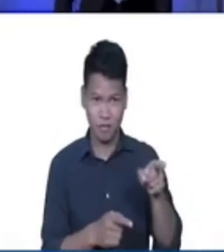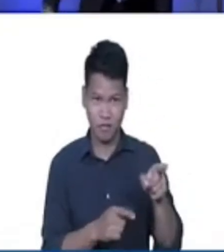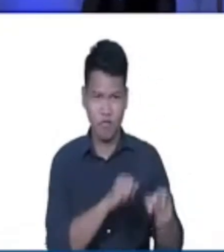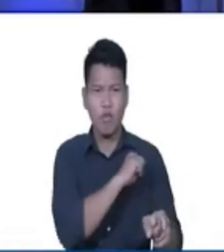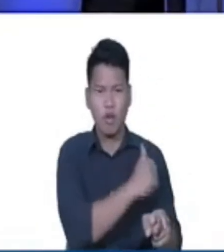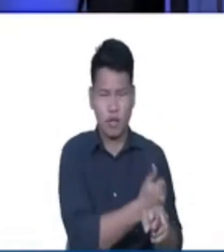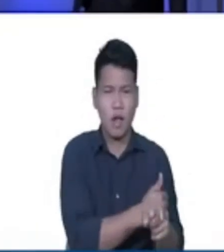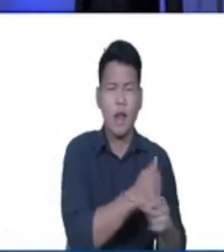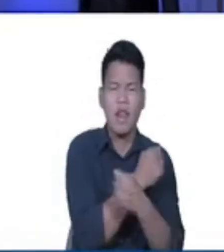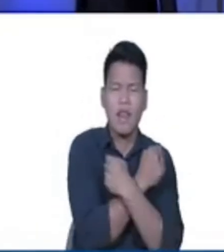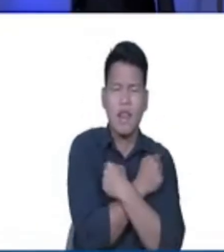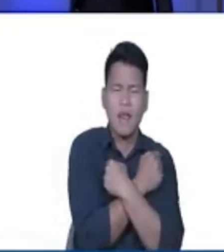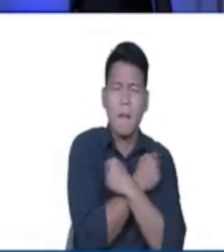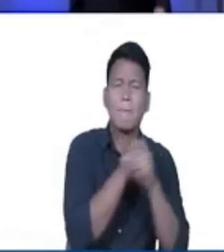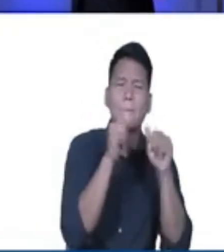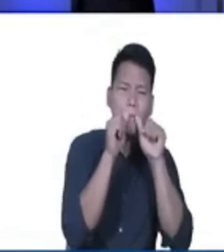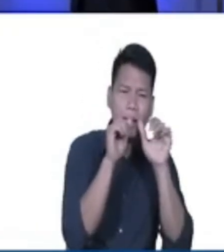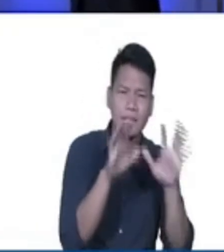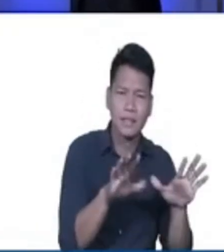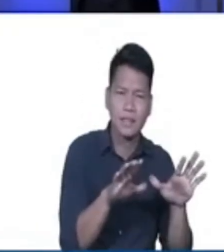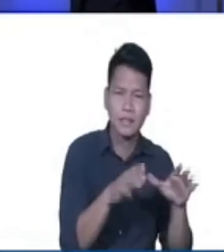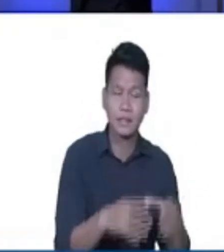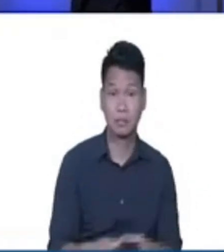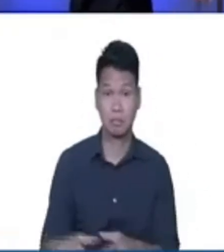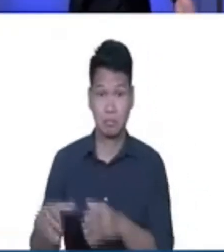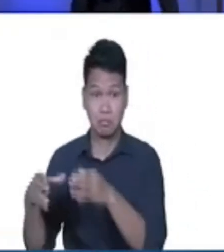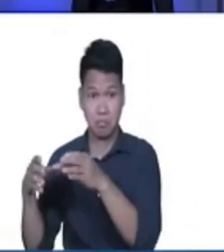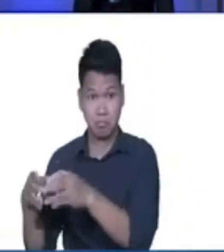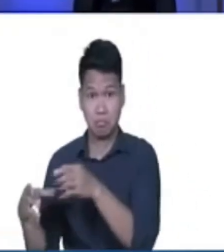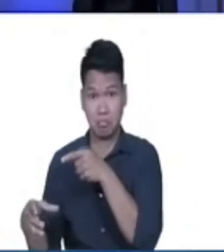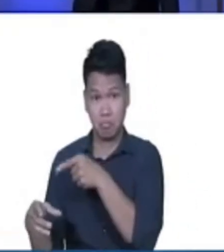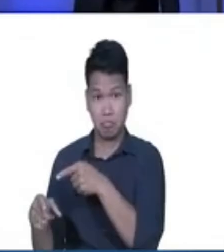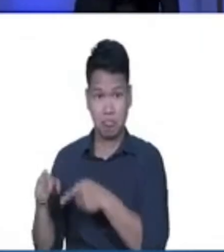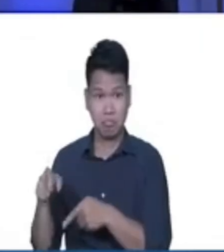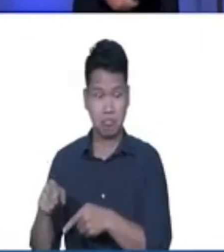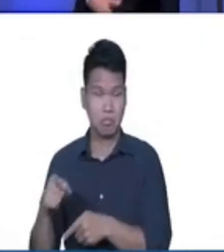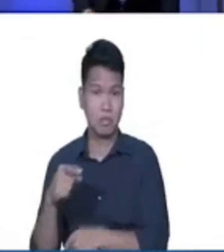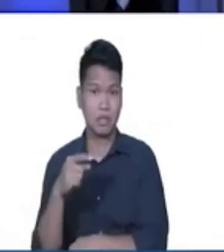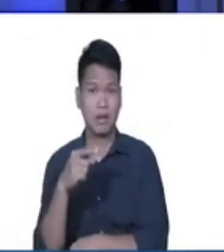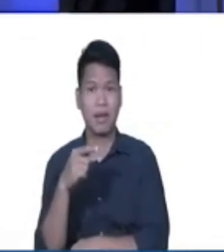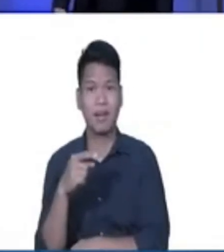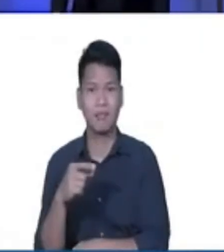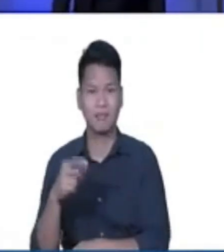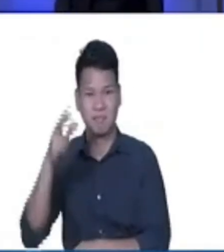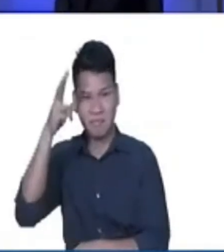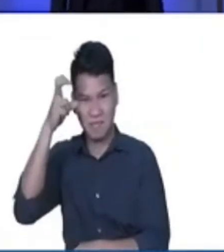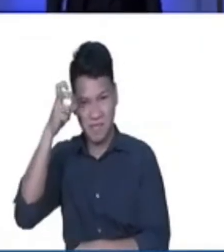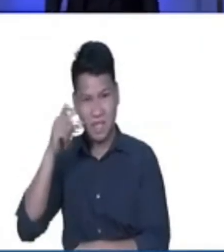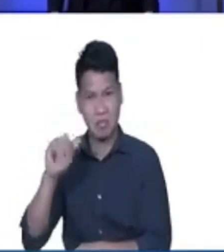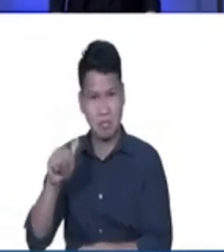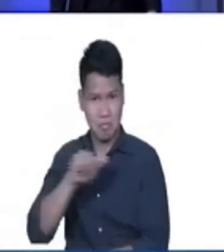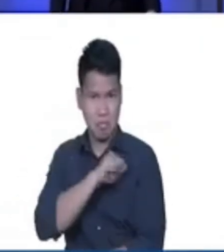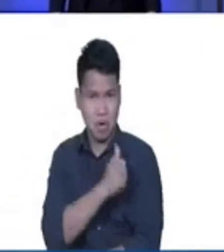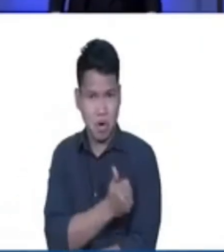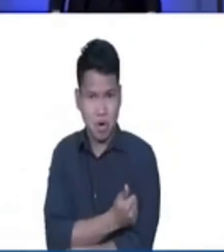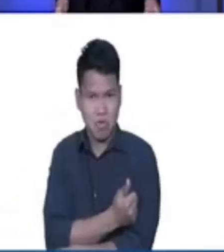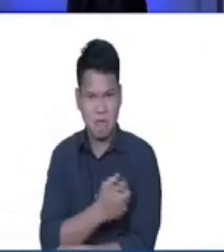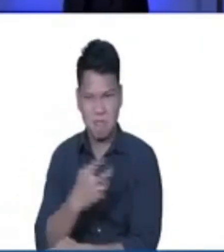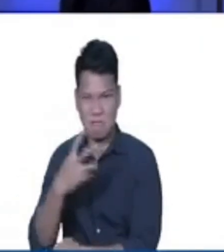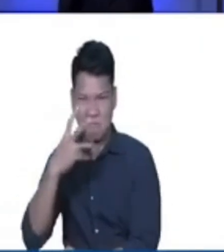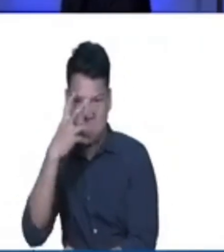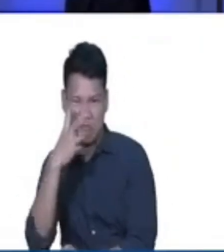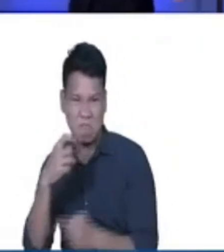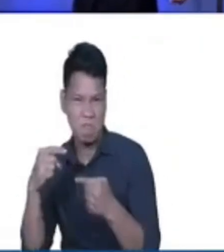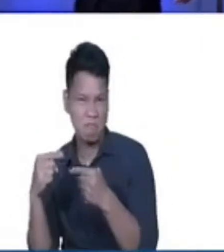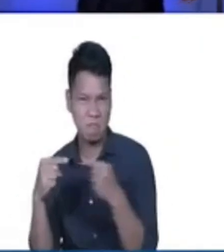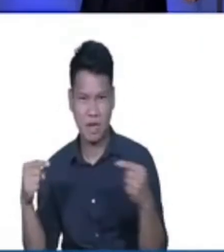blessing, and on the other hand, sa kabilang panig po, Satan is the author of hate and suffering. And